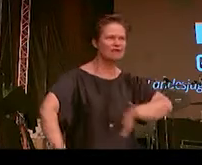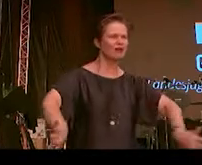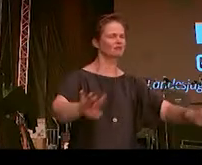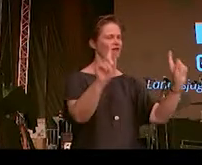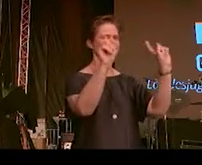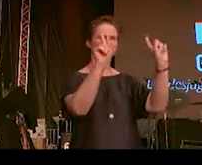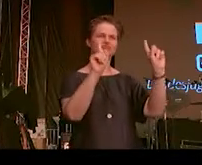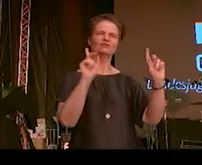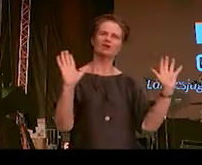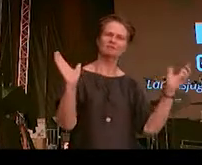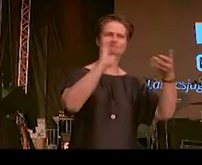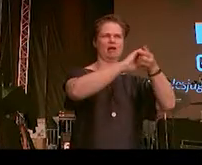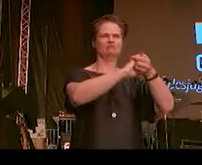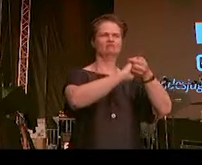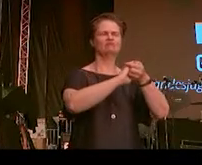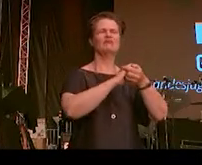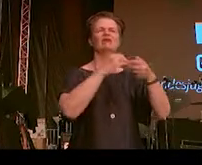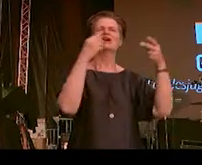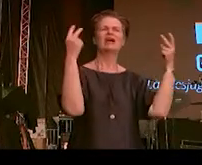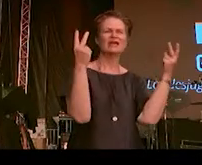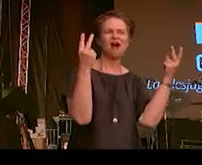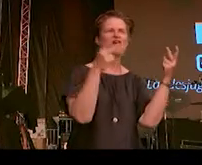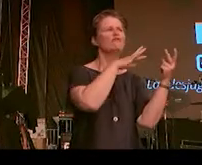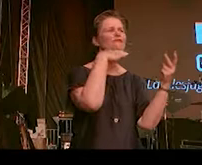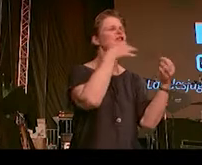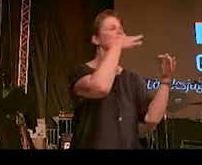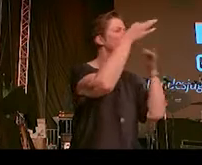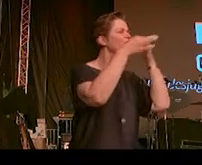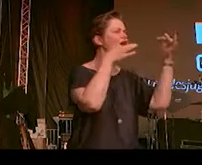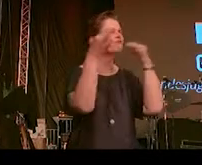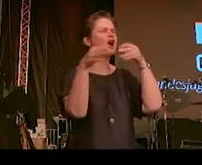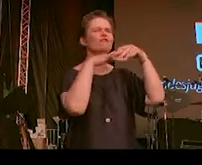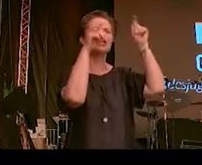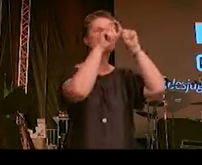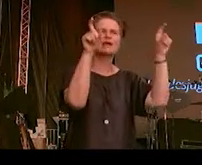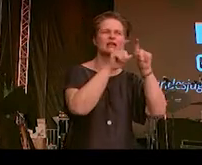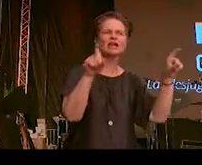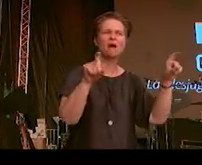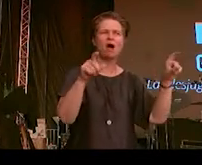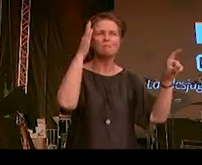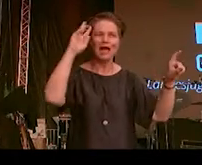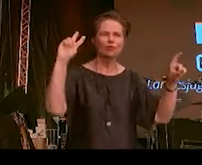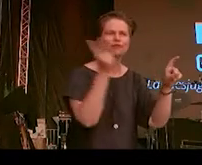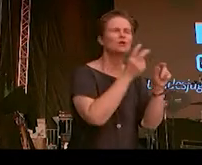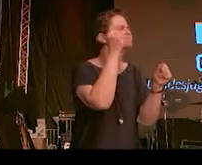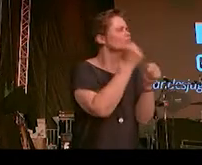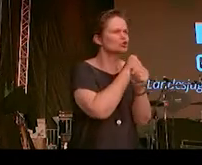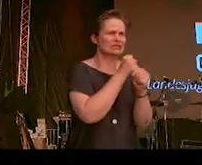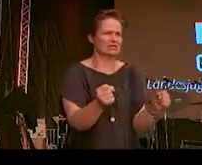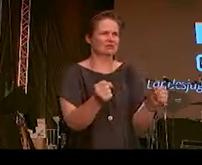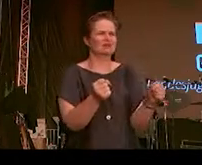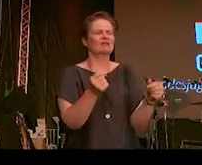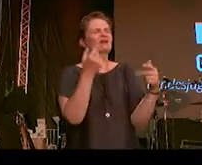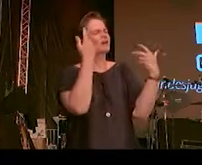auch wenn wir in vielen Fragen nicht einer Meinung sind. Wir erheben die Stimme, wenn Menschen in unserer Gesellschaft